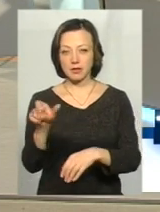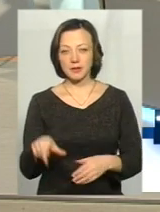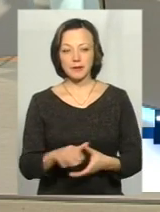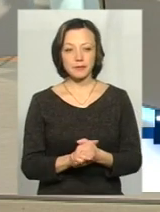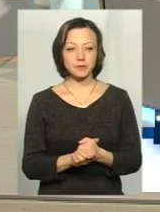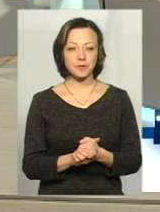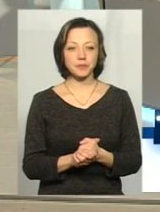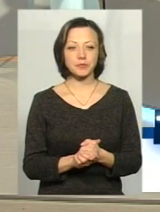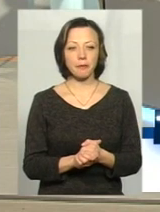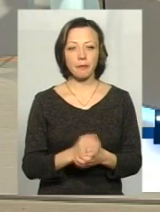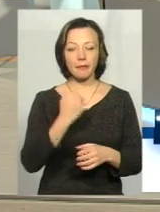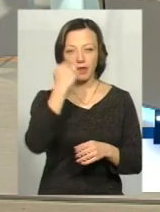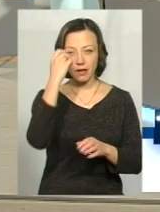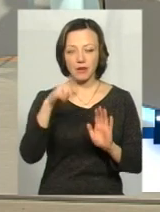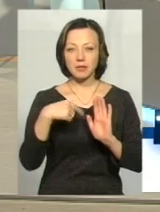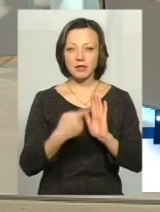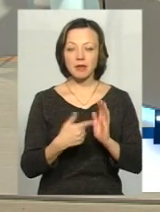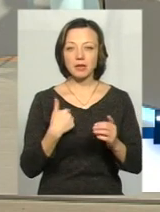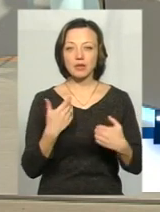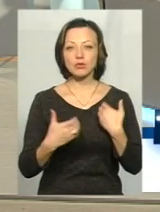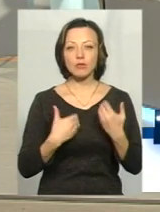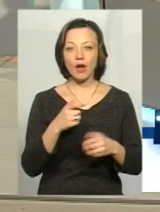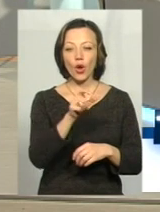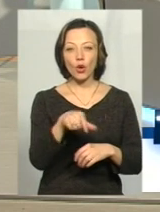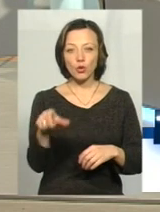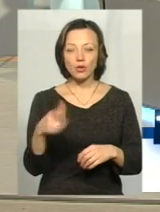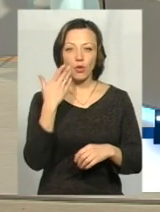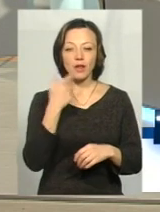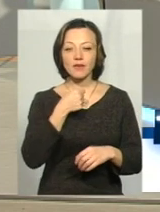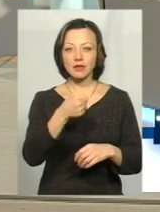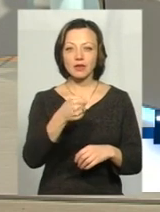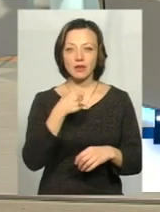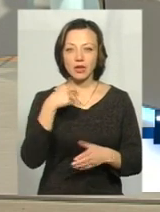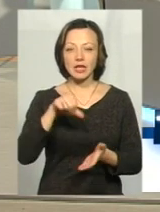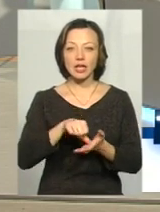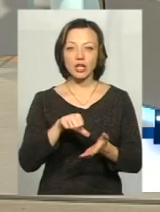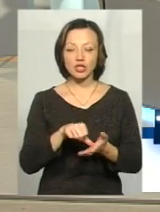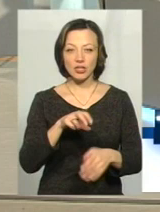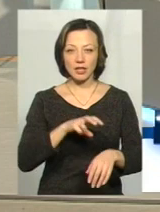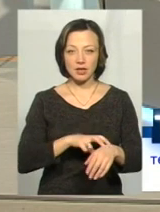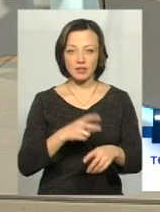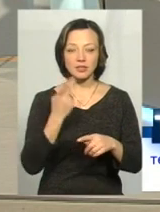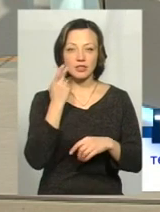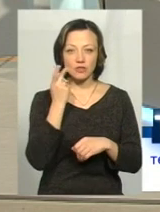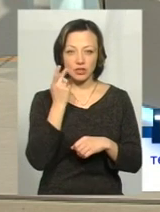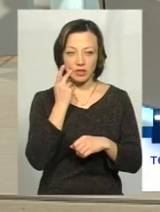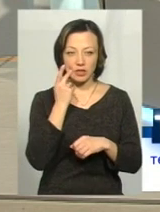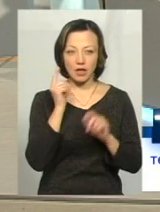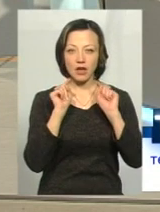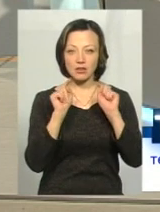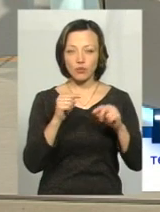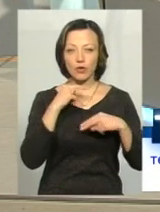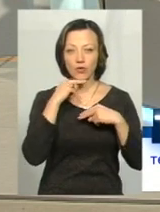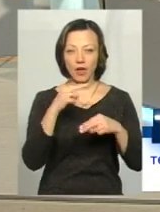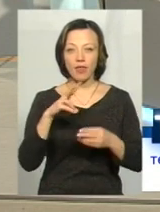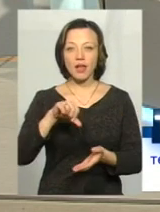за питання, але мене струбувало, що особи, коли в інтерв'ю говорили дільничний лікар, дільничний лікар, завжди акцентували